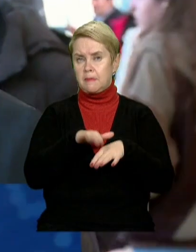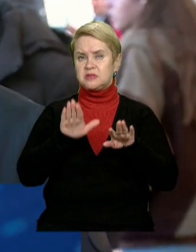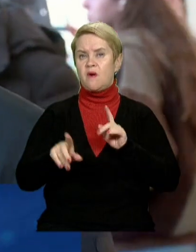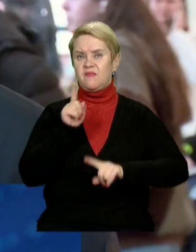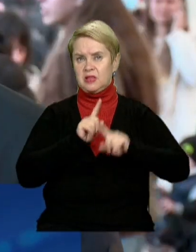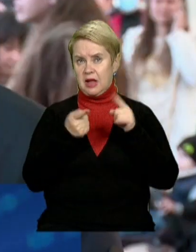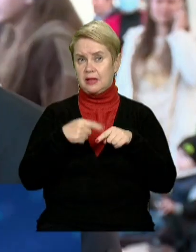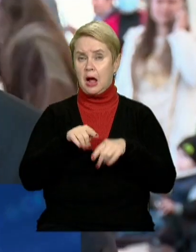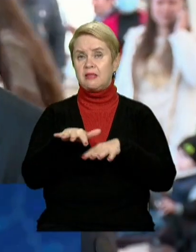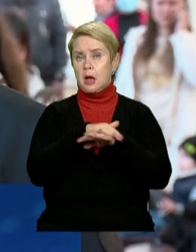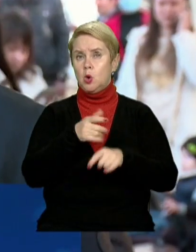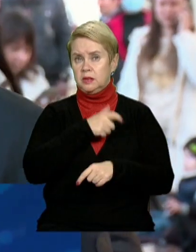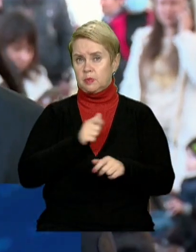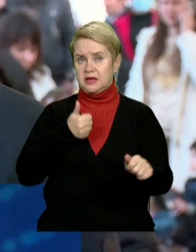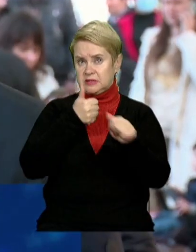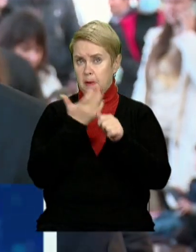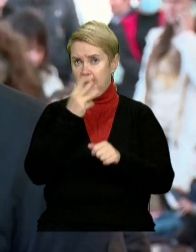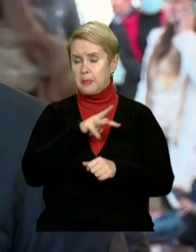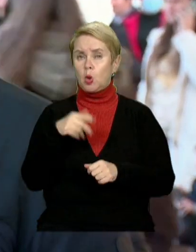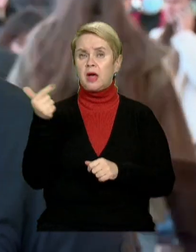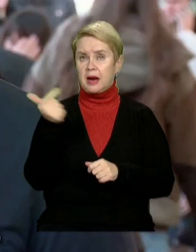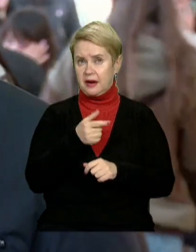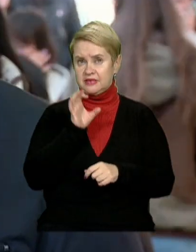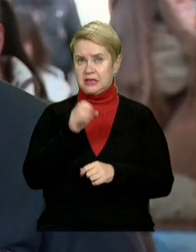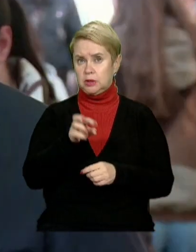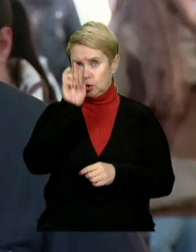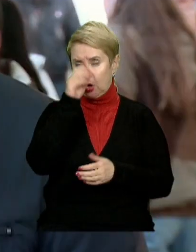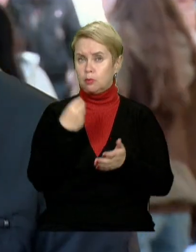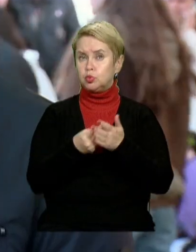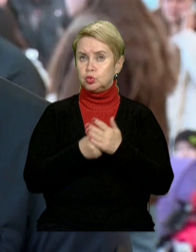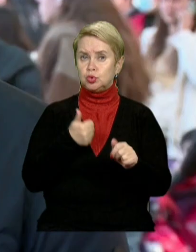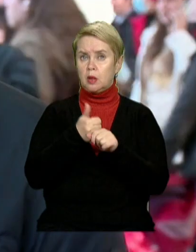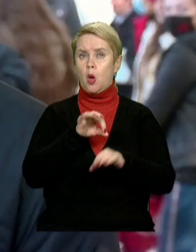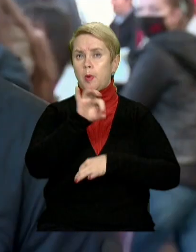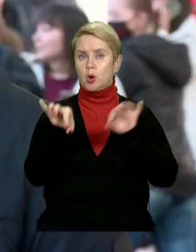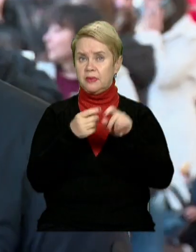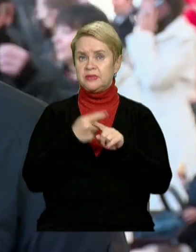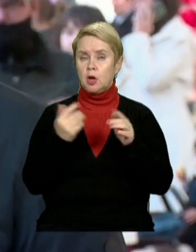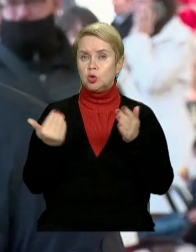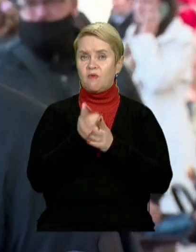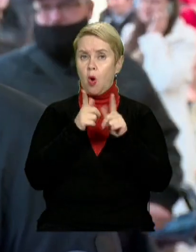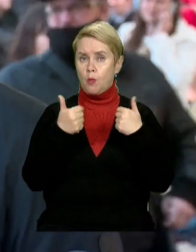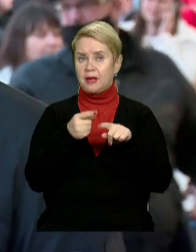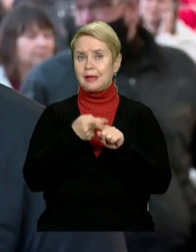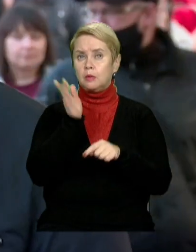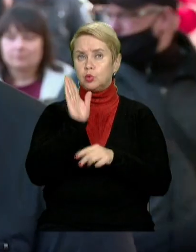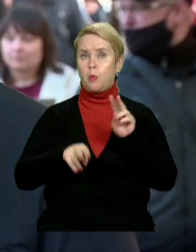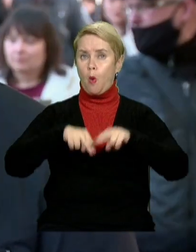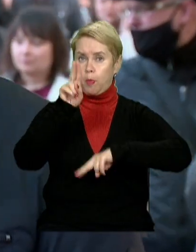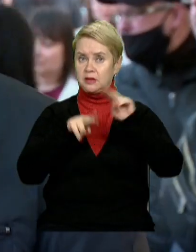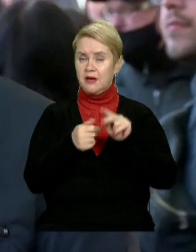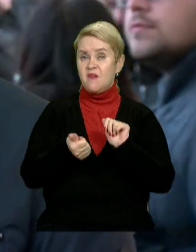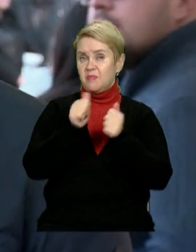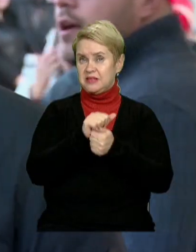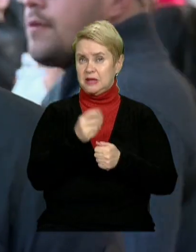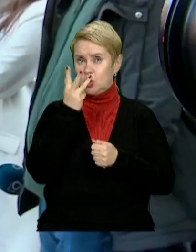владою. Я як народний депутат залучив 5 мільйонів гривень з державного бюджету на проєктування цих нових об'єктів, які будуть побудовані тут